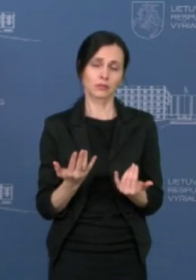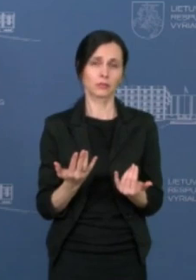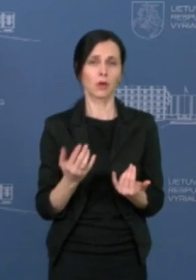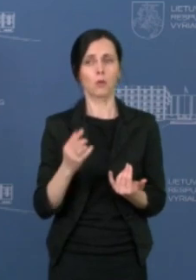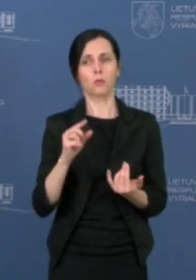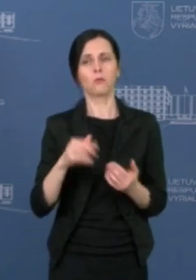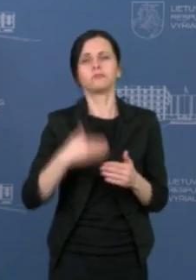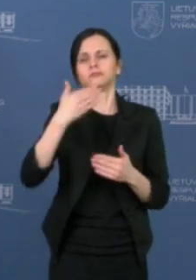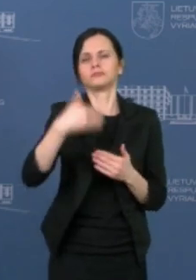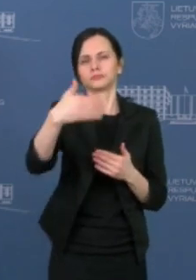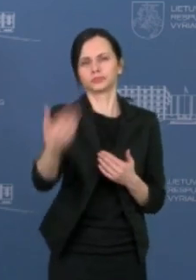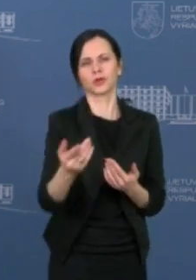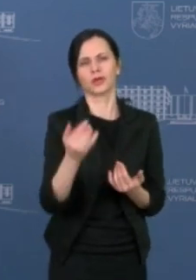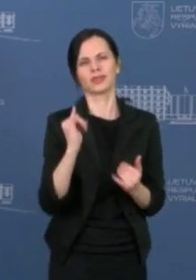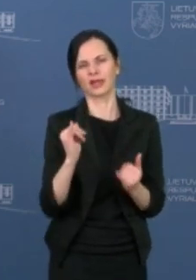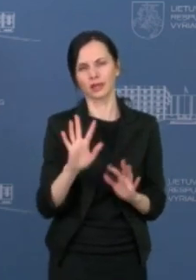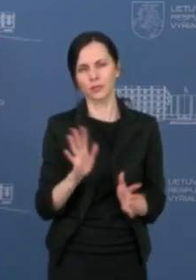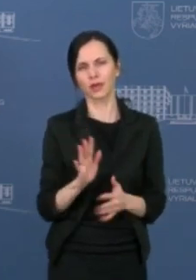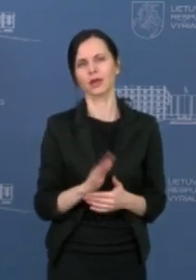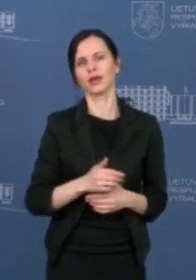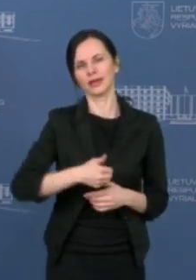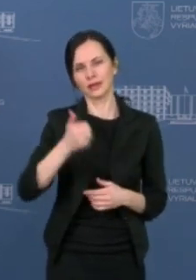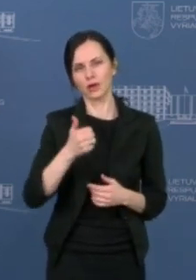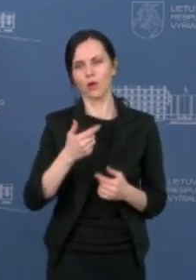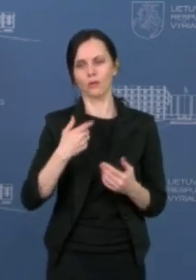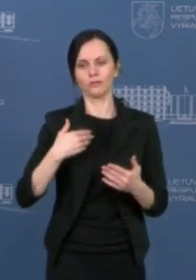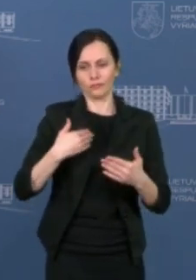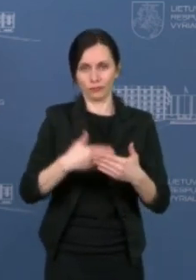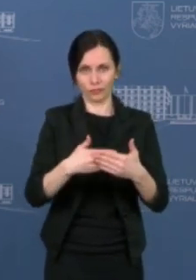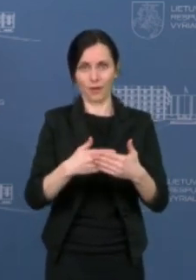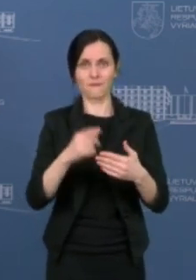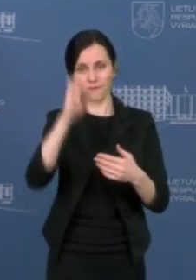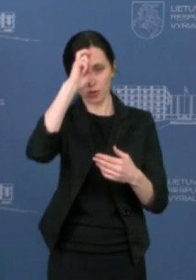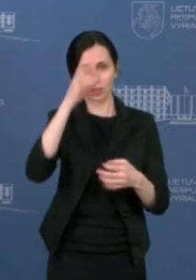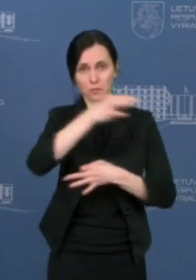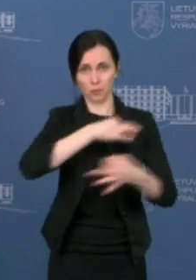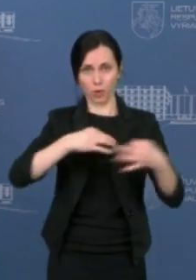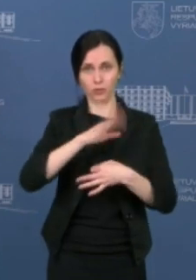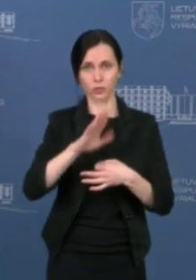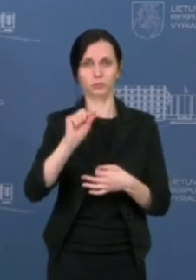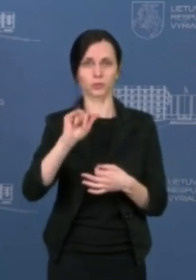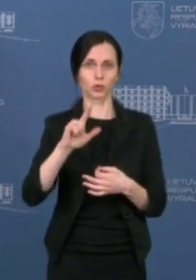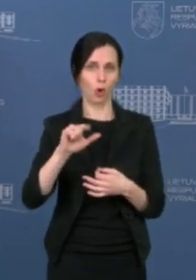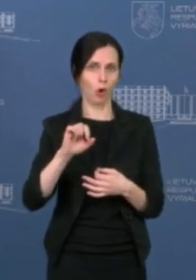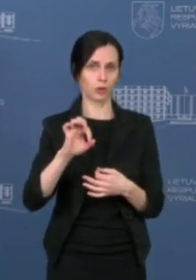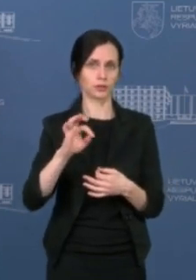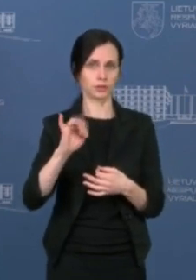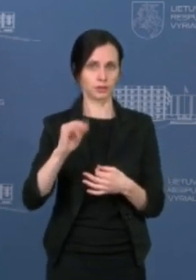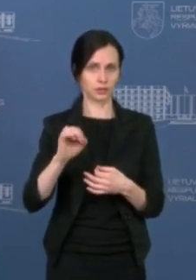dalykas, bet mes tai tikrai norėtumėm, kad jau artimiausiame vyriausybės posėdėje, galėtumėm tokį pilotinį projektą